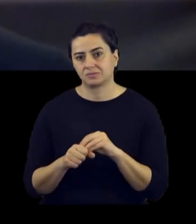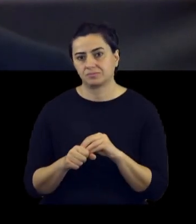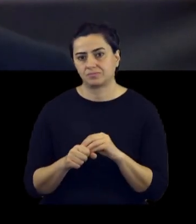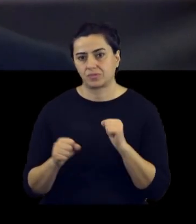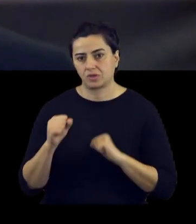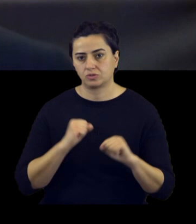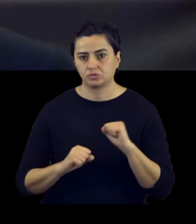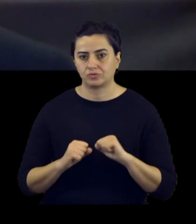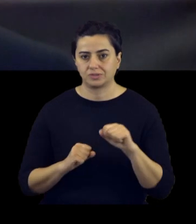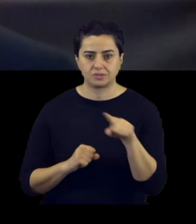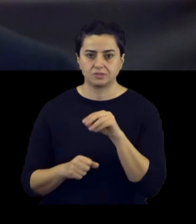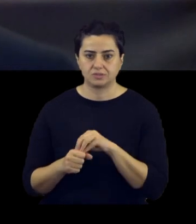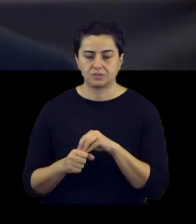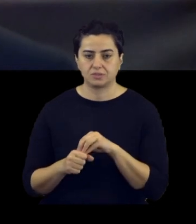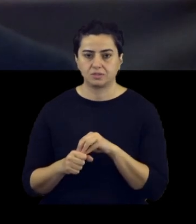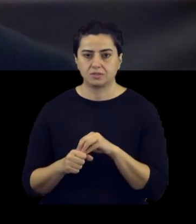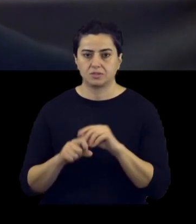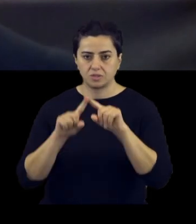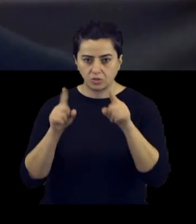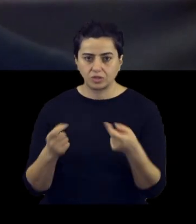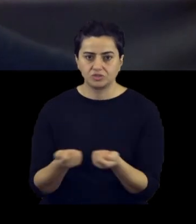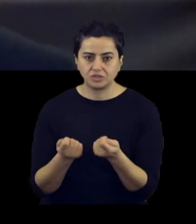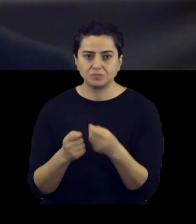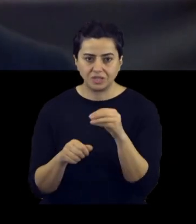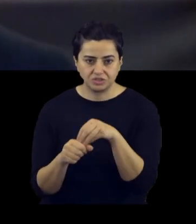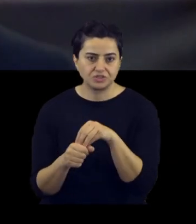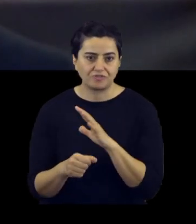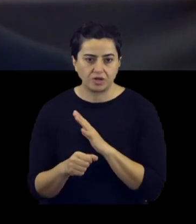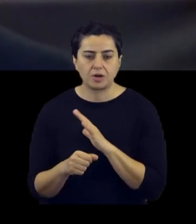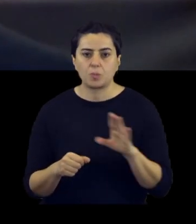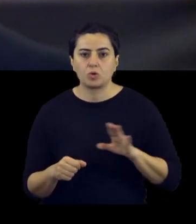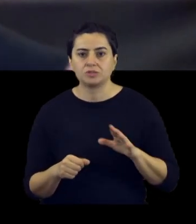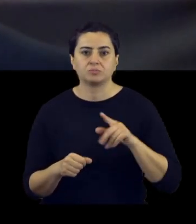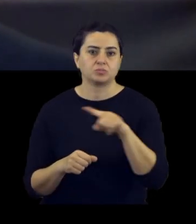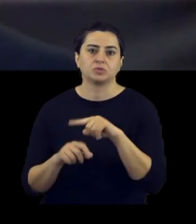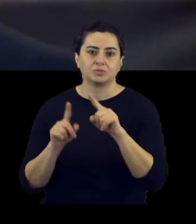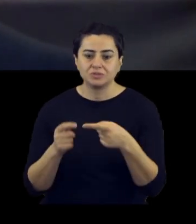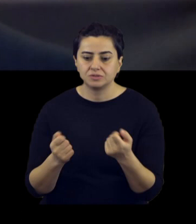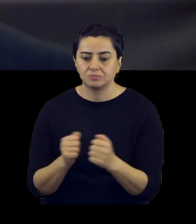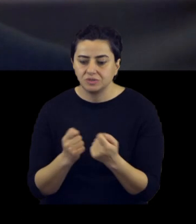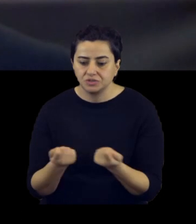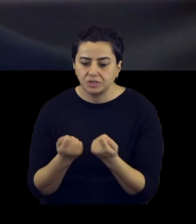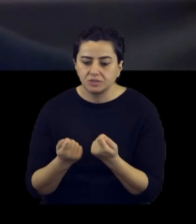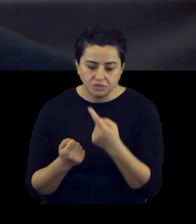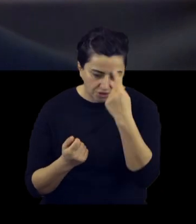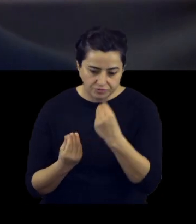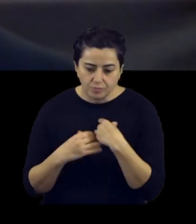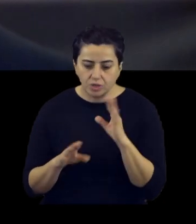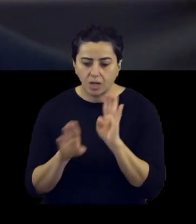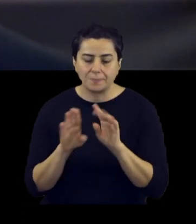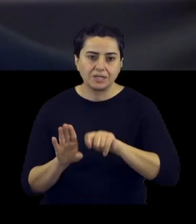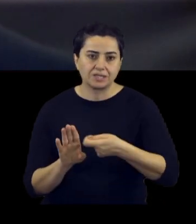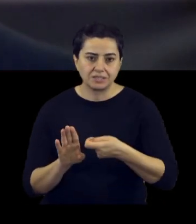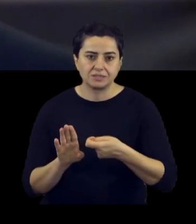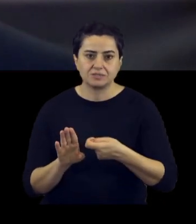kadarıyla üniversitelerde belirli atölyeler var. Fakat öğrenciler bu atölyelere girip pratik yapamıyorlar. Çünkü atölyelerin